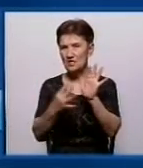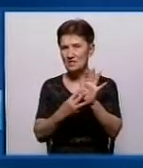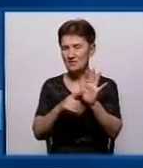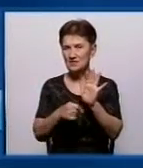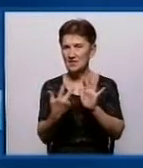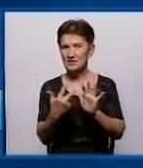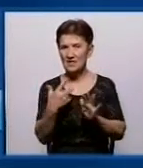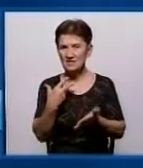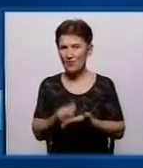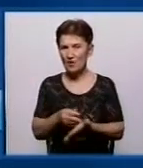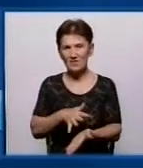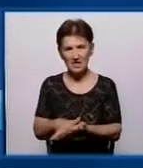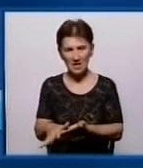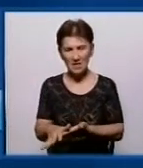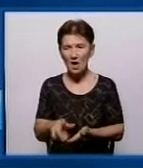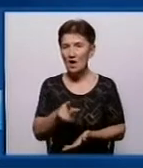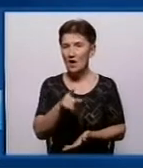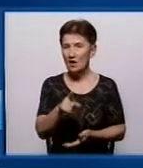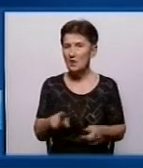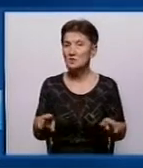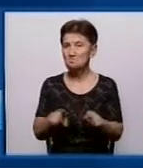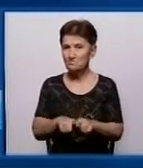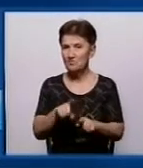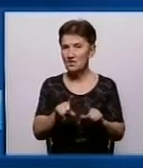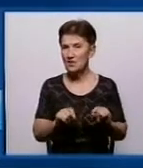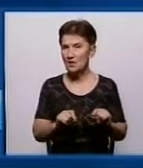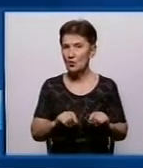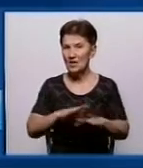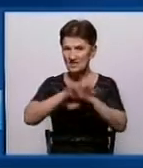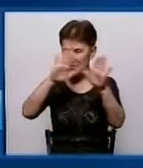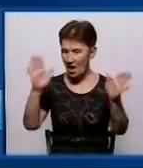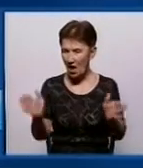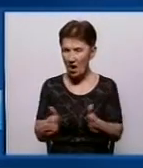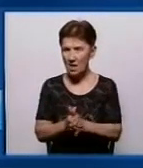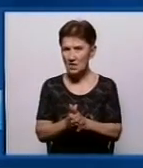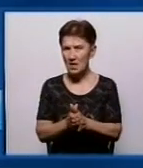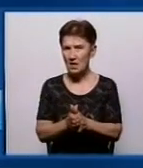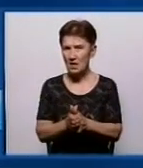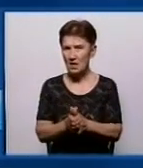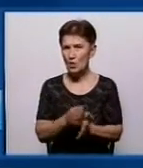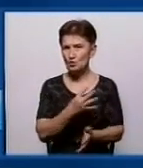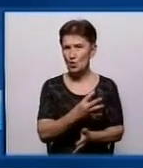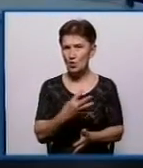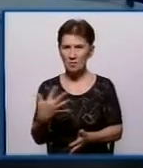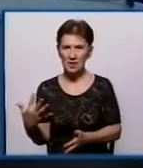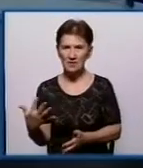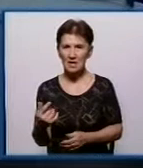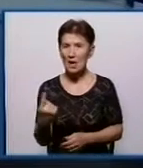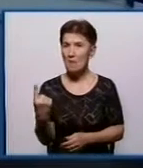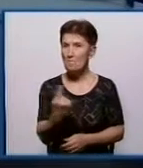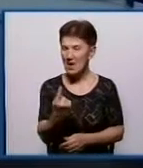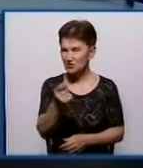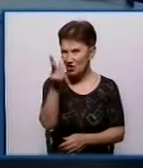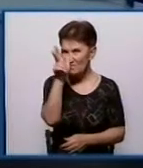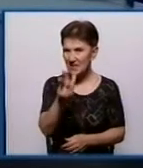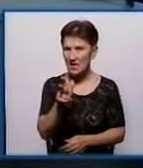своїх витрат. Тим не менше, підвищення загальне до 2019 року складатиме 45%. Тому що в першому кварталі цього року ми